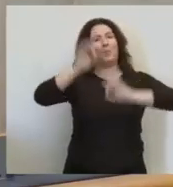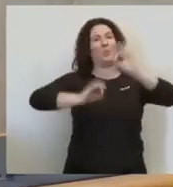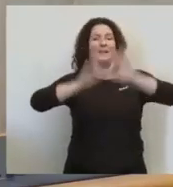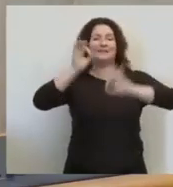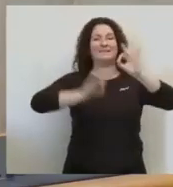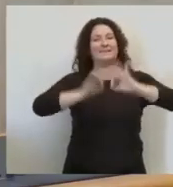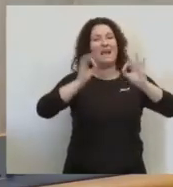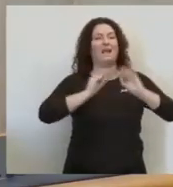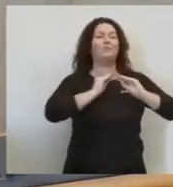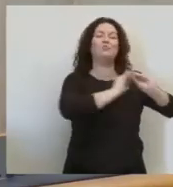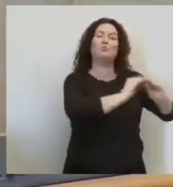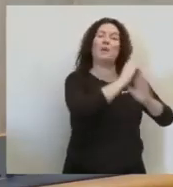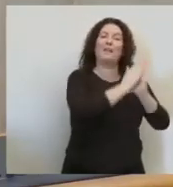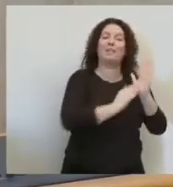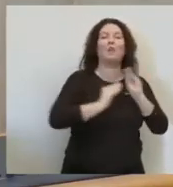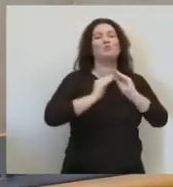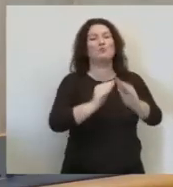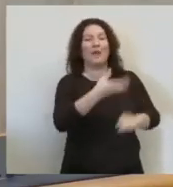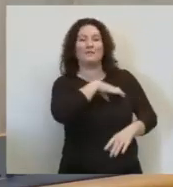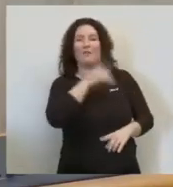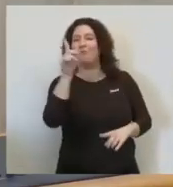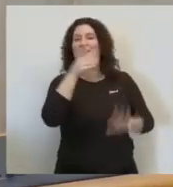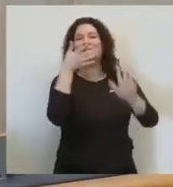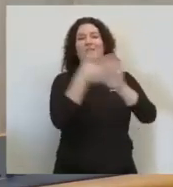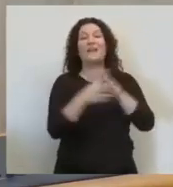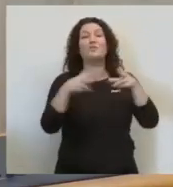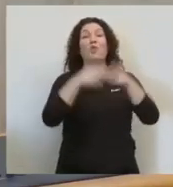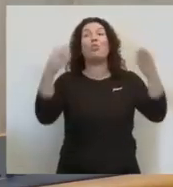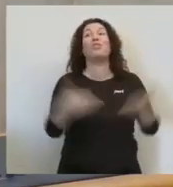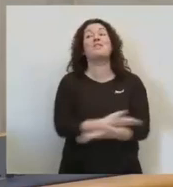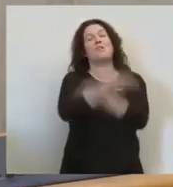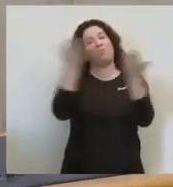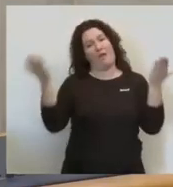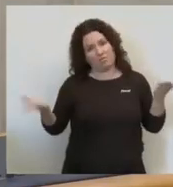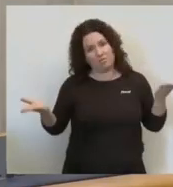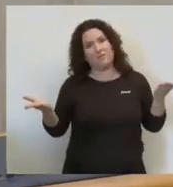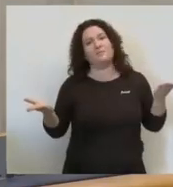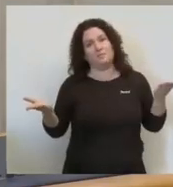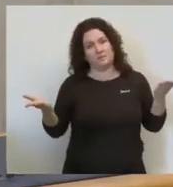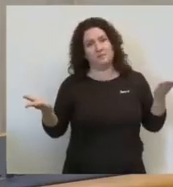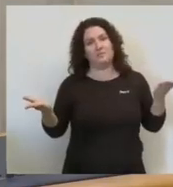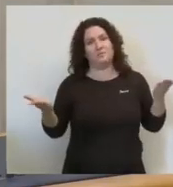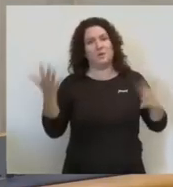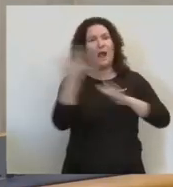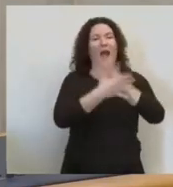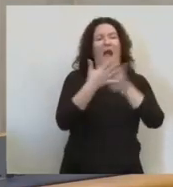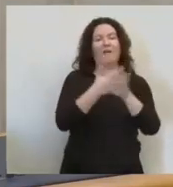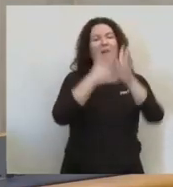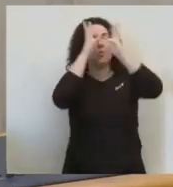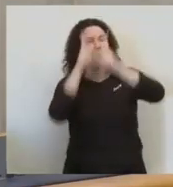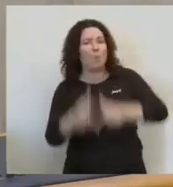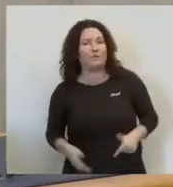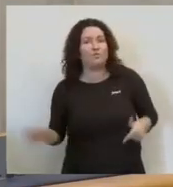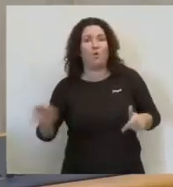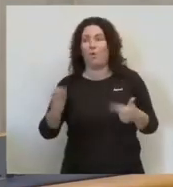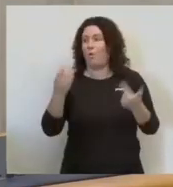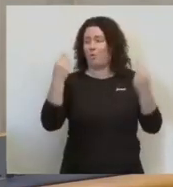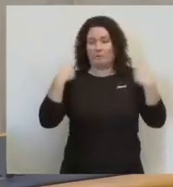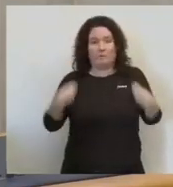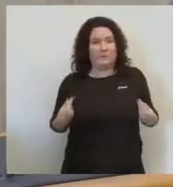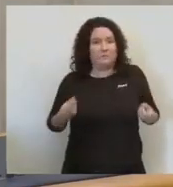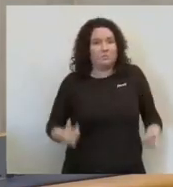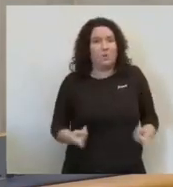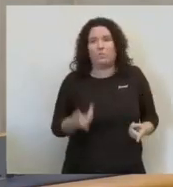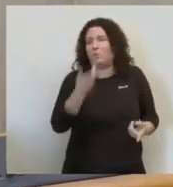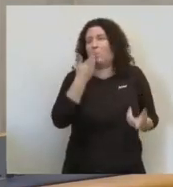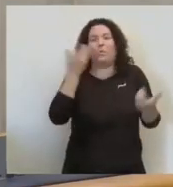dones de cada llengua. Depèn del pes que té la llengua en la societat i del pes concretament formal, no de carrer. Si un alumne